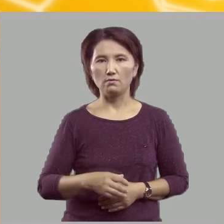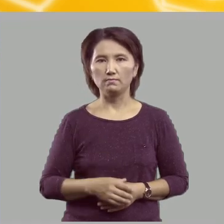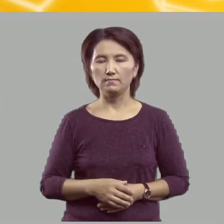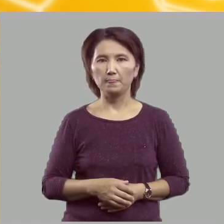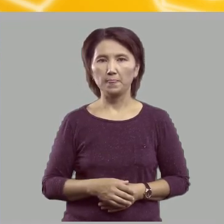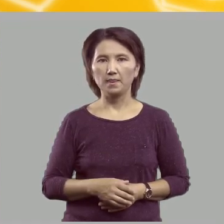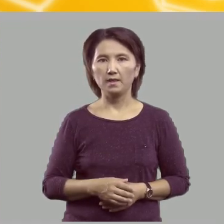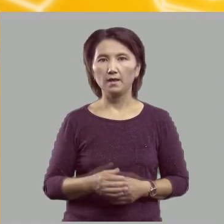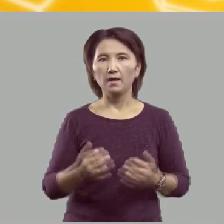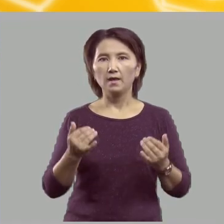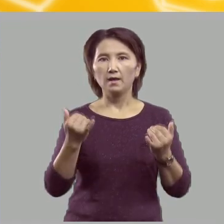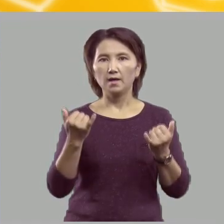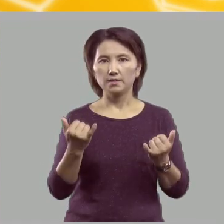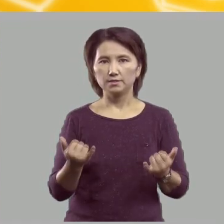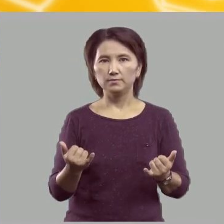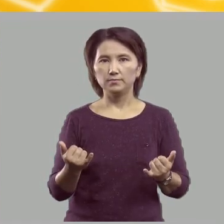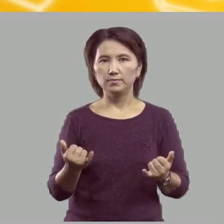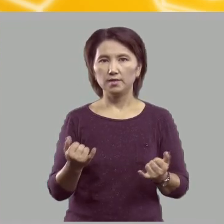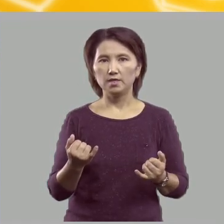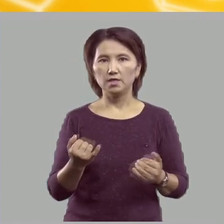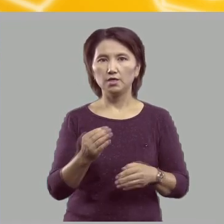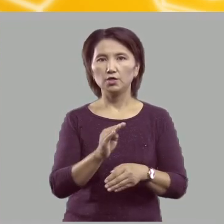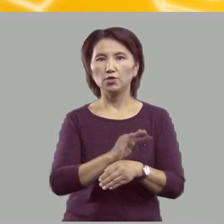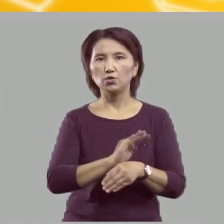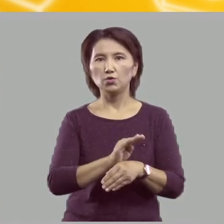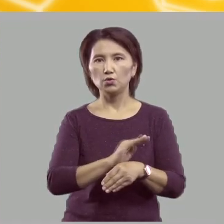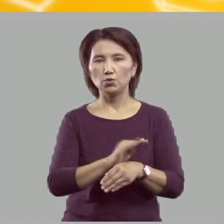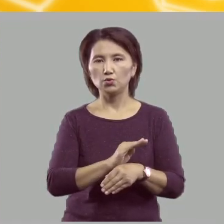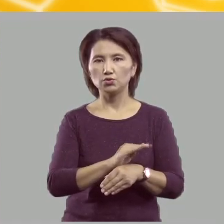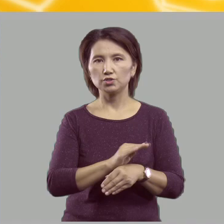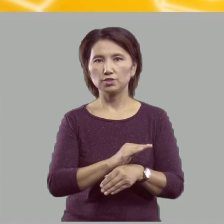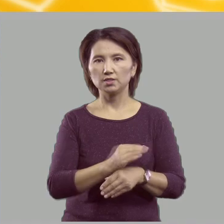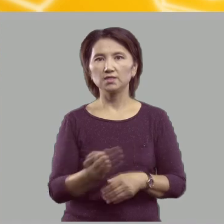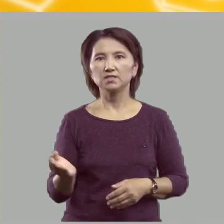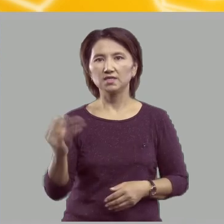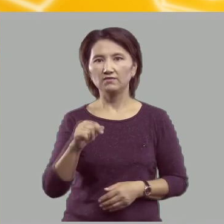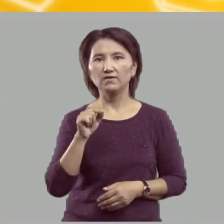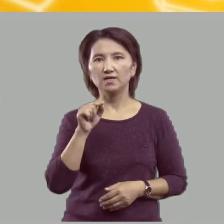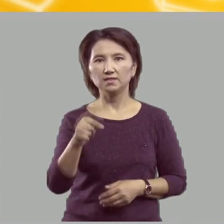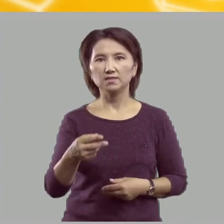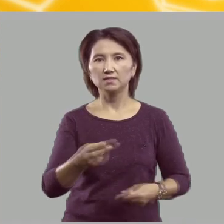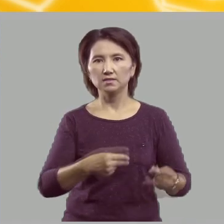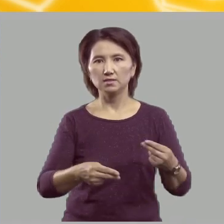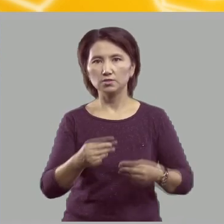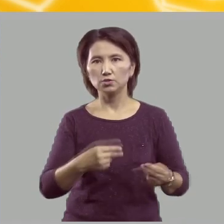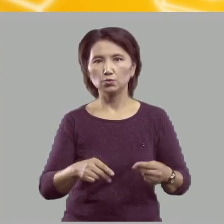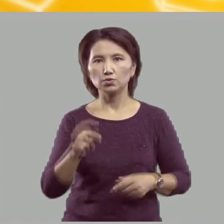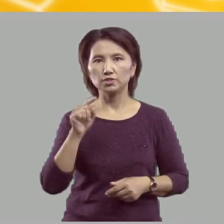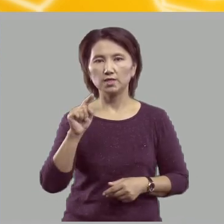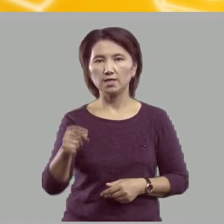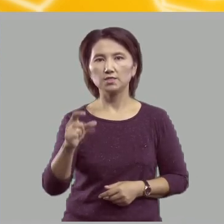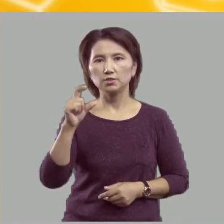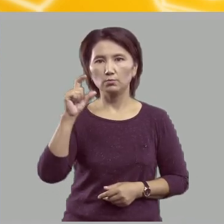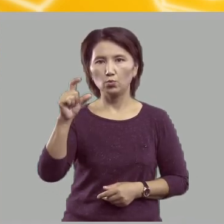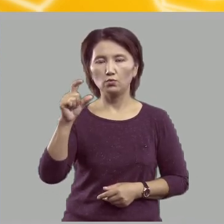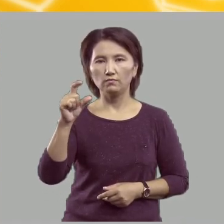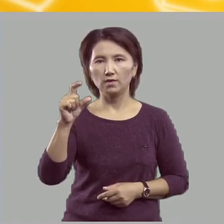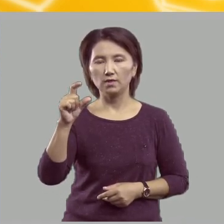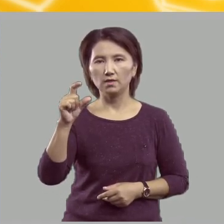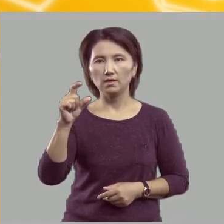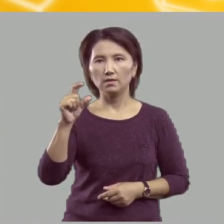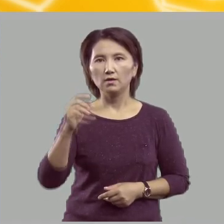А теперь, ёжик, давай ты нарисуешь эти буквы. Вот тебе